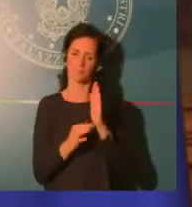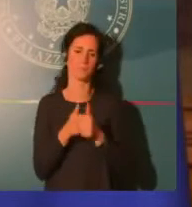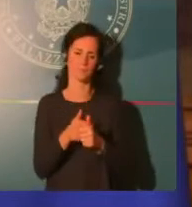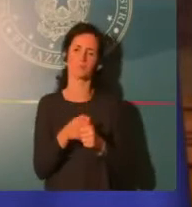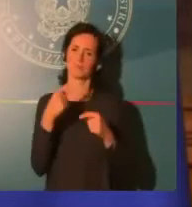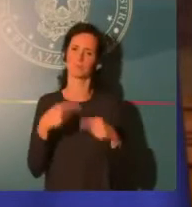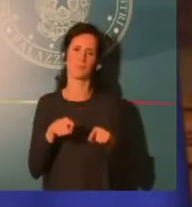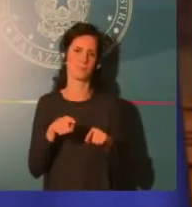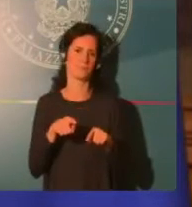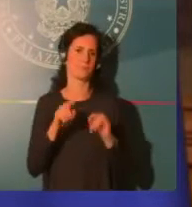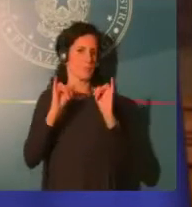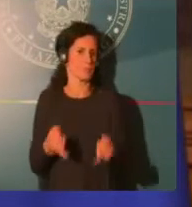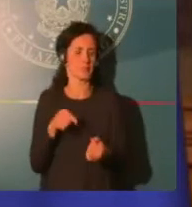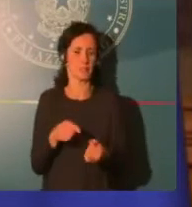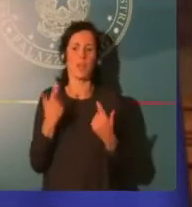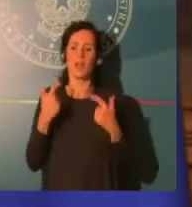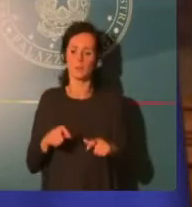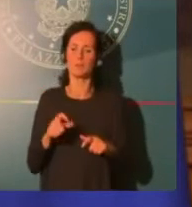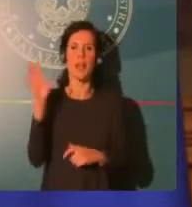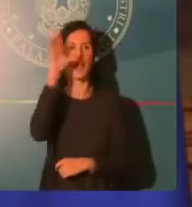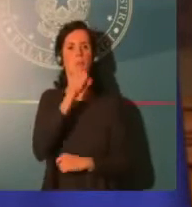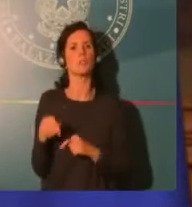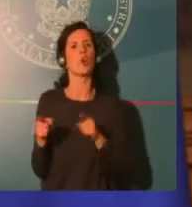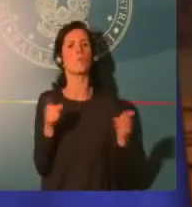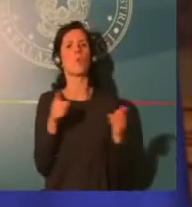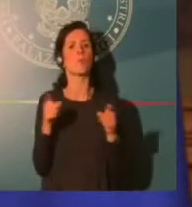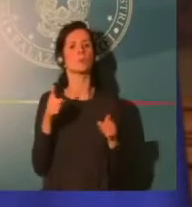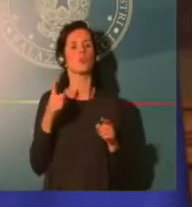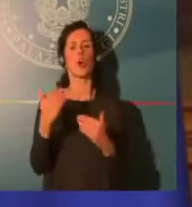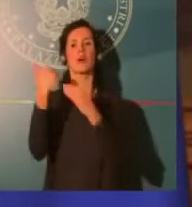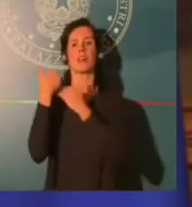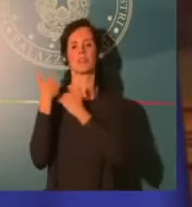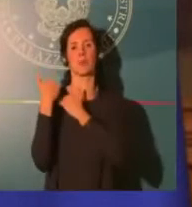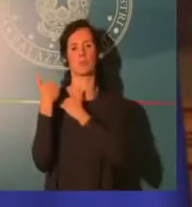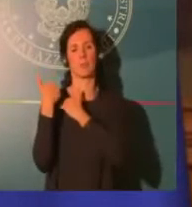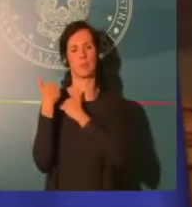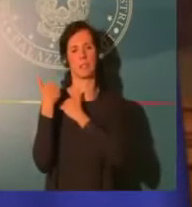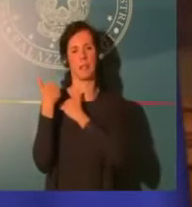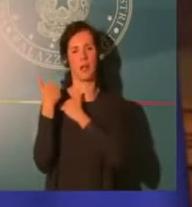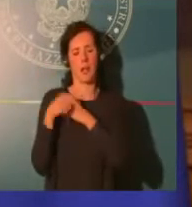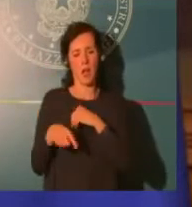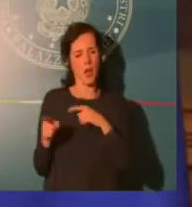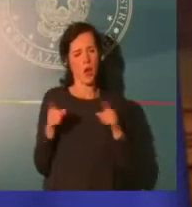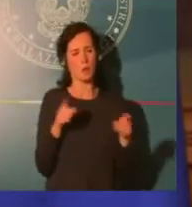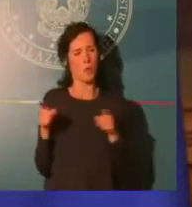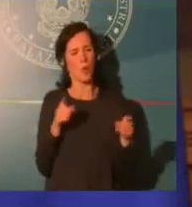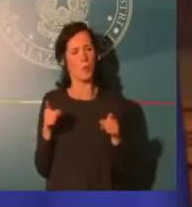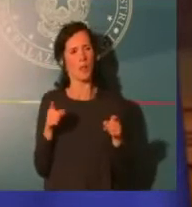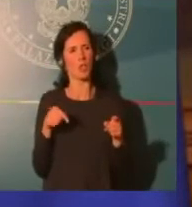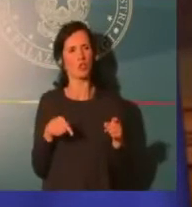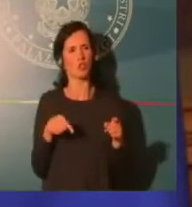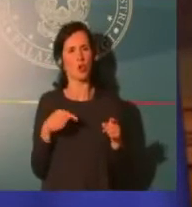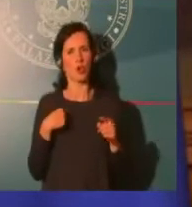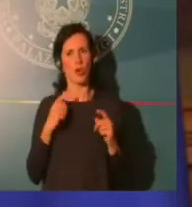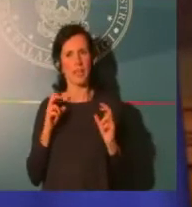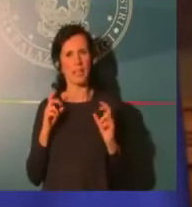operare di distingo, prefigurando ciò che piace o non piace all'opinione pubblica, prefigurando